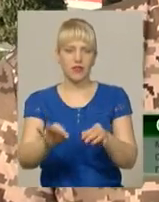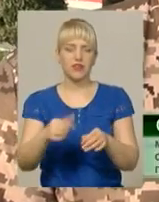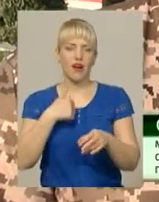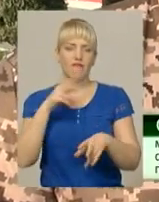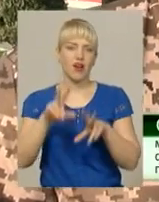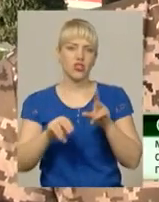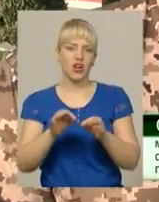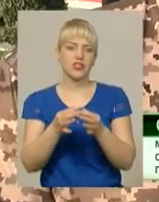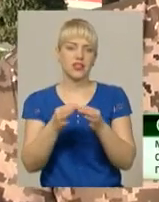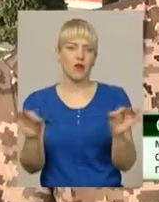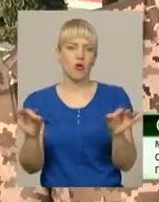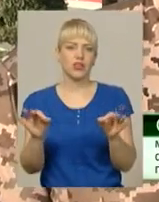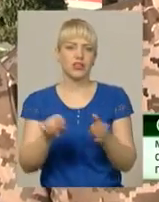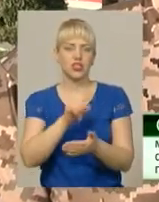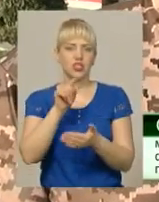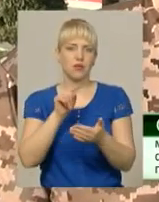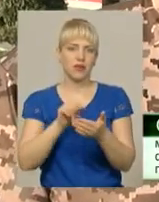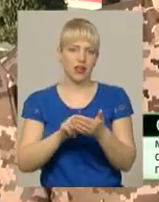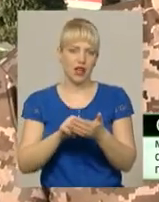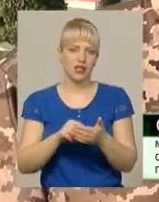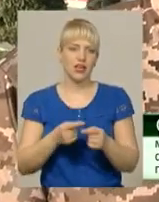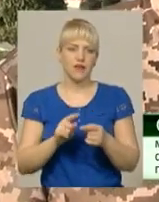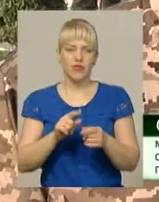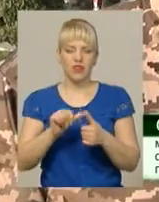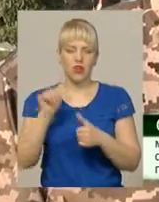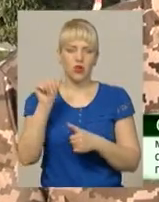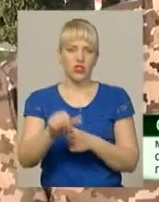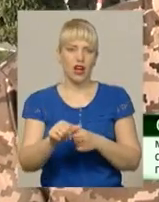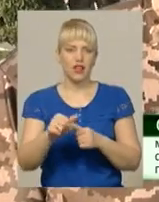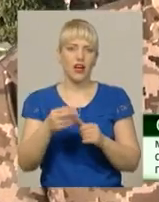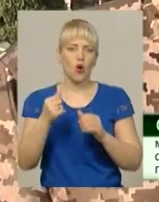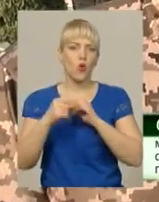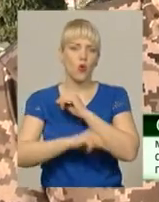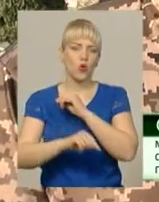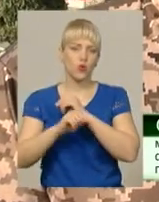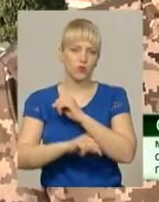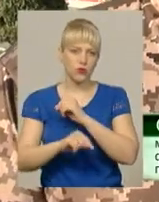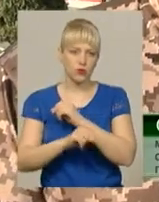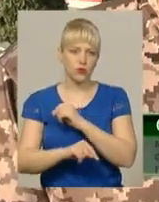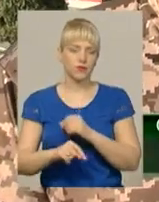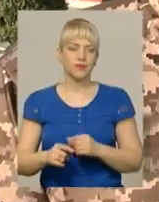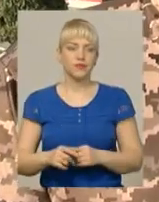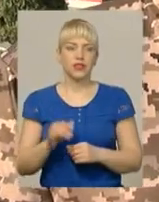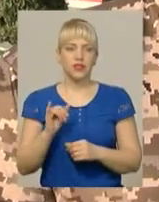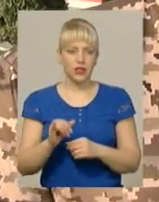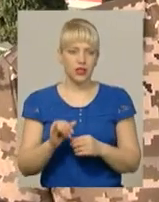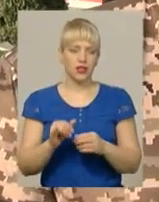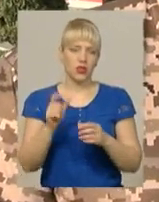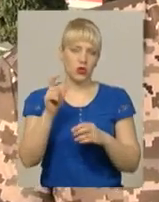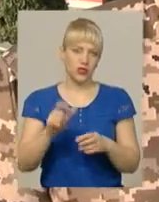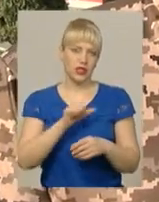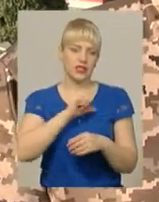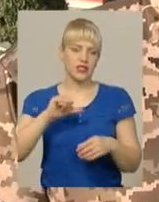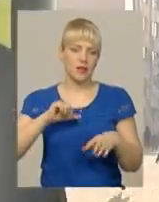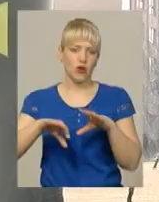цього питання, тому що воно виключає різні прояви корупційних проявів, і певним чином людина сама